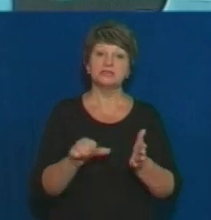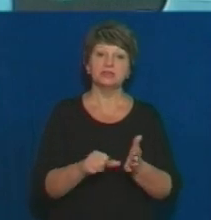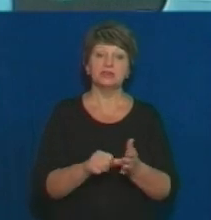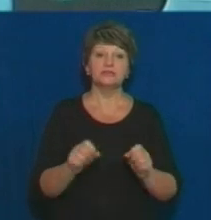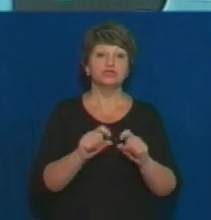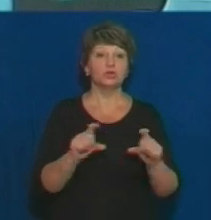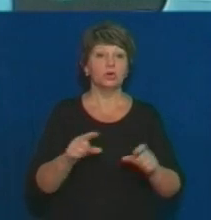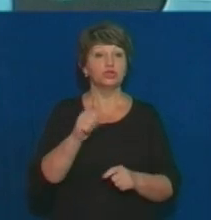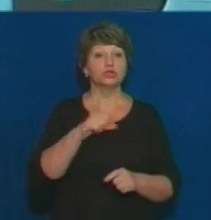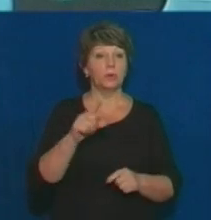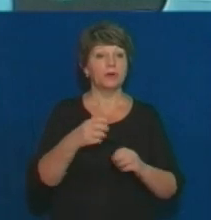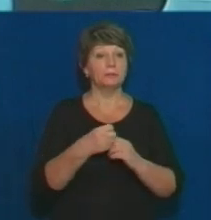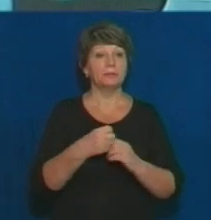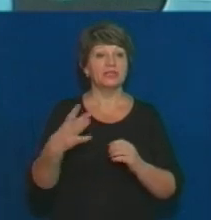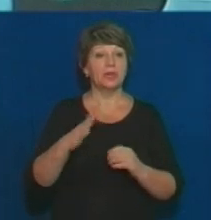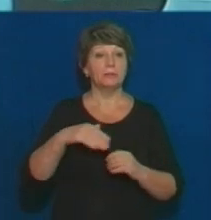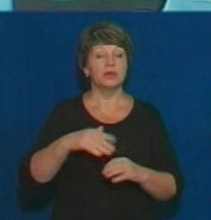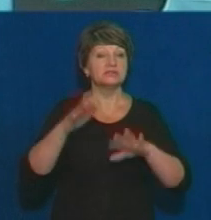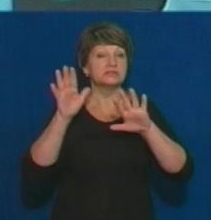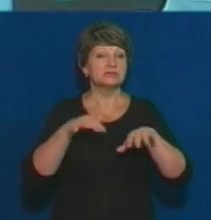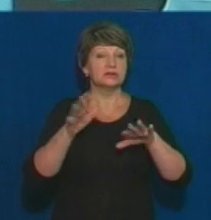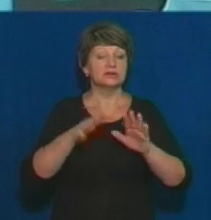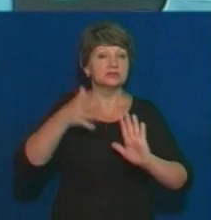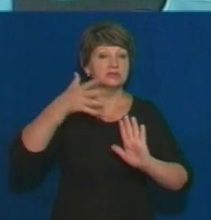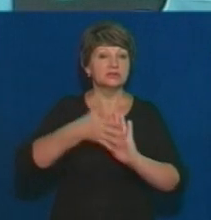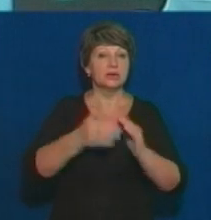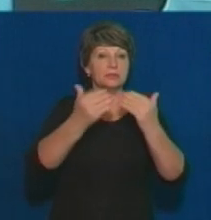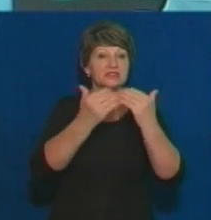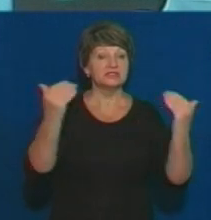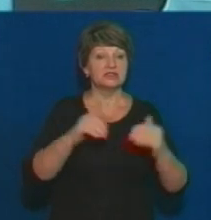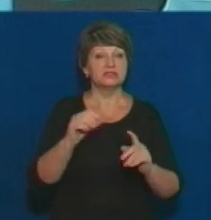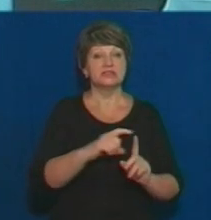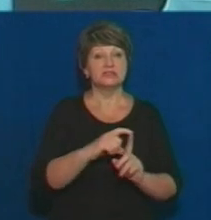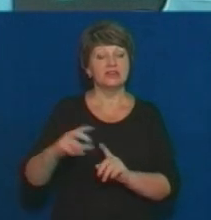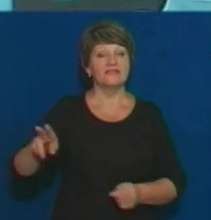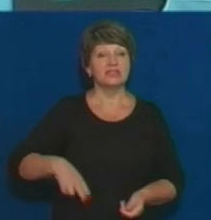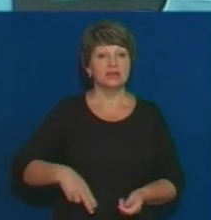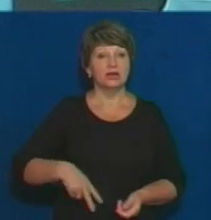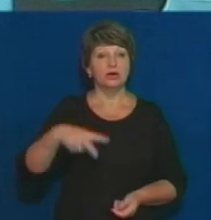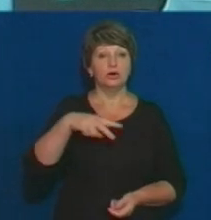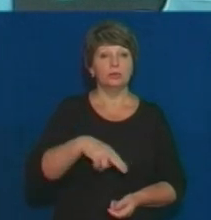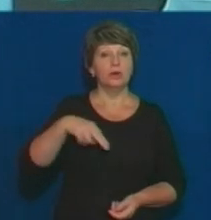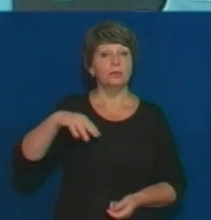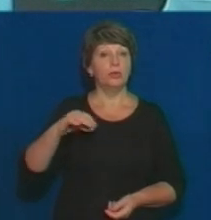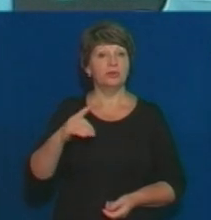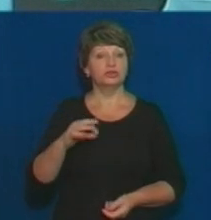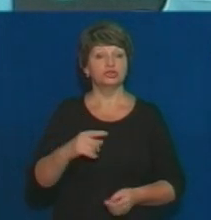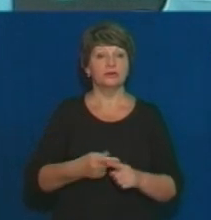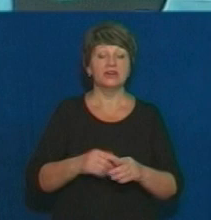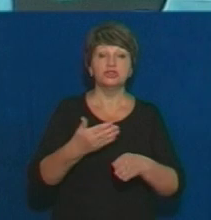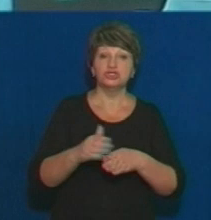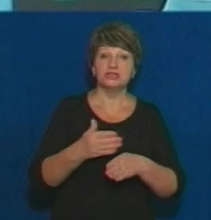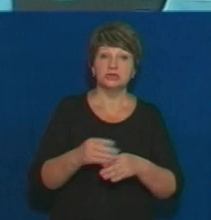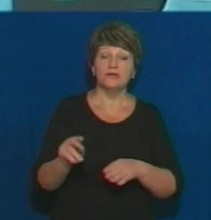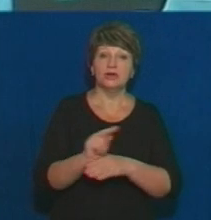загальноосвітній школі номер 15 після злив затопило стелю. Зі слів директорки закладу Любові Бобришової, частковий ремонт